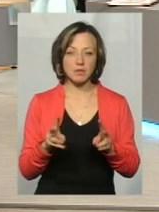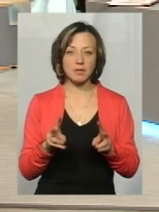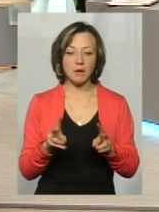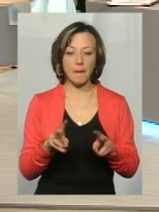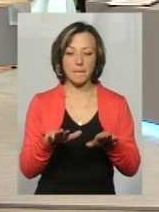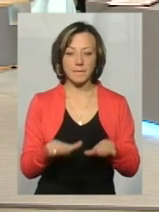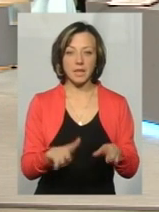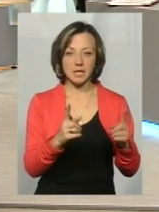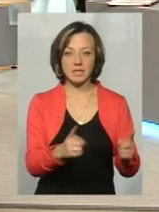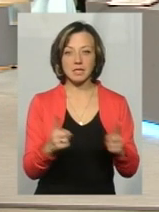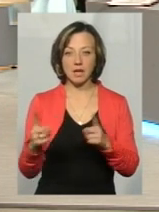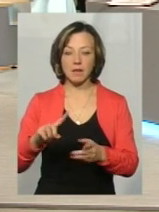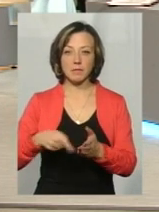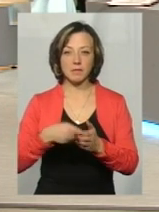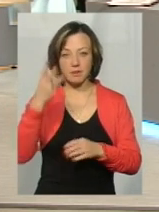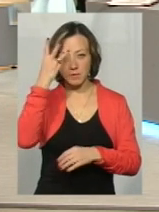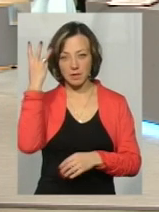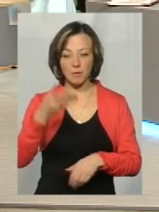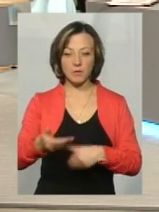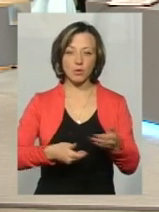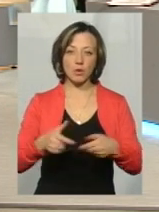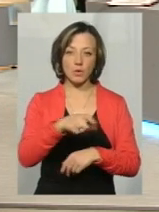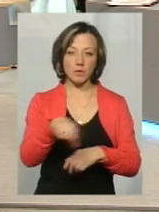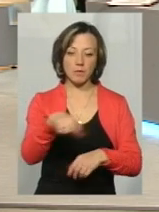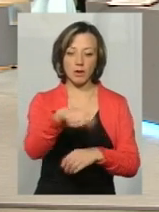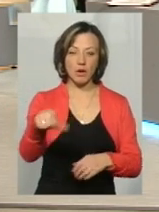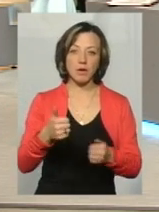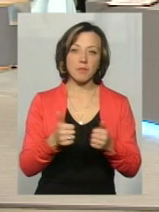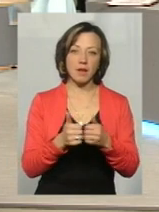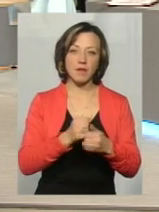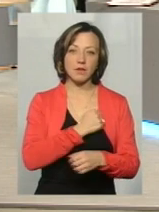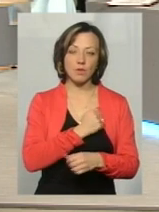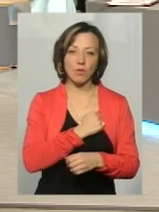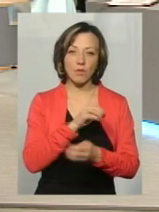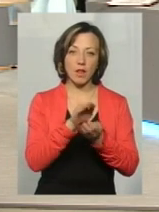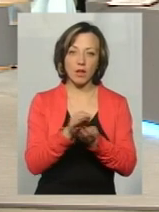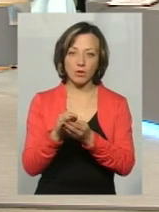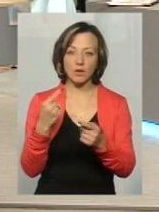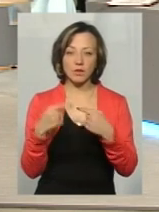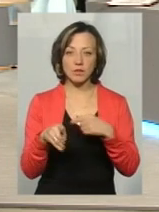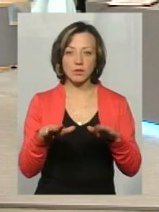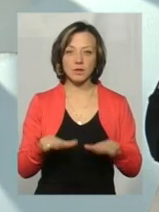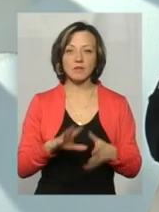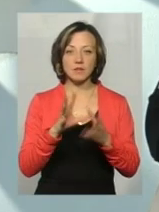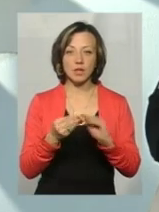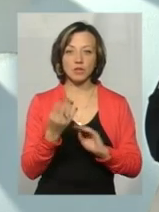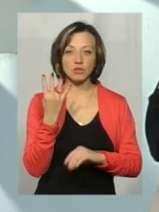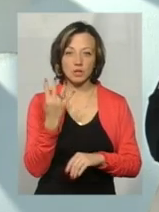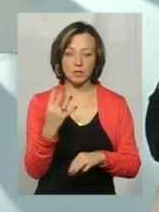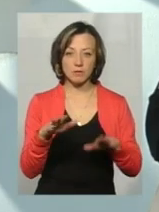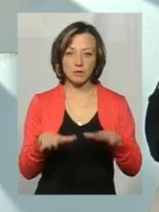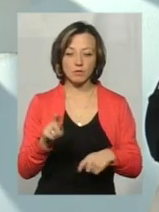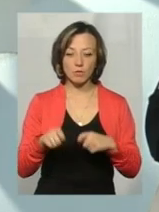найнебезпечніших ділянок в місті Хмельницькому, тих самих пішохідних переходів. Це отам біля військового кладовища чи десь в іншому місті? Зараз є 4 місця концентрації